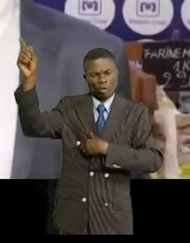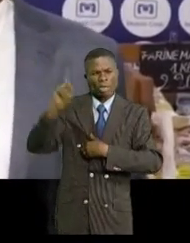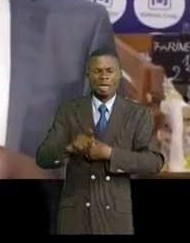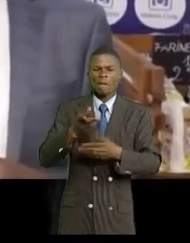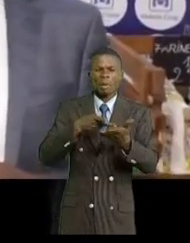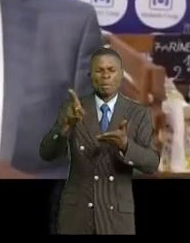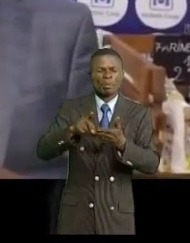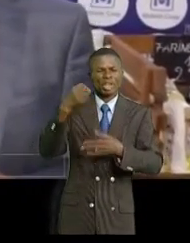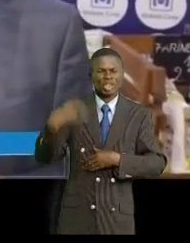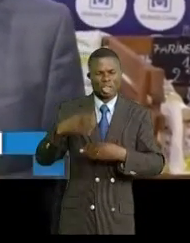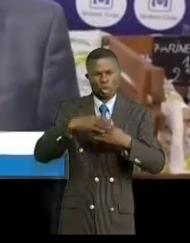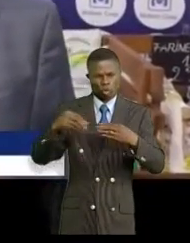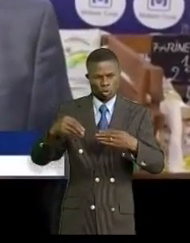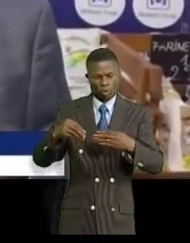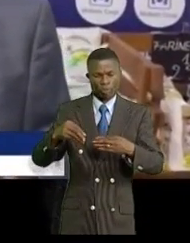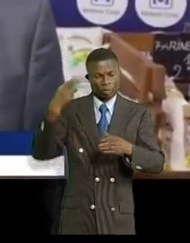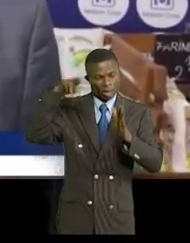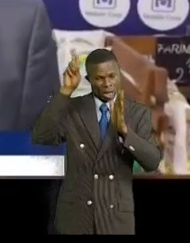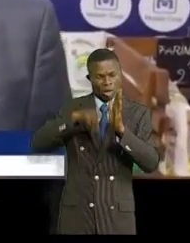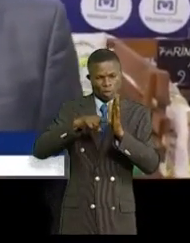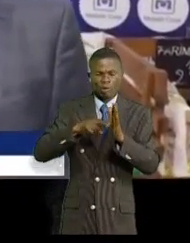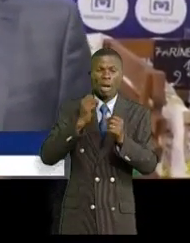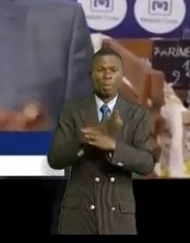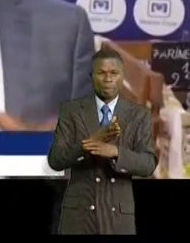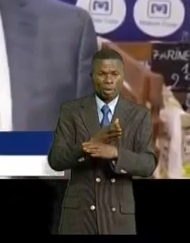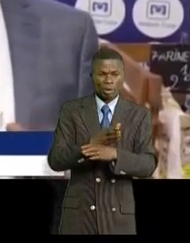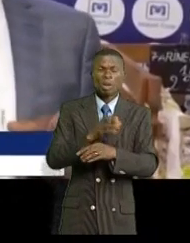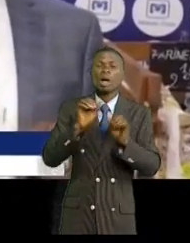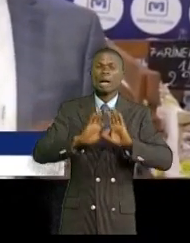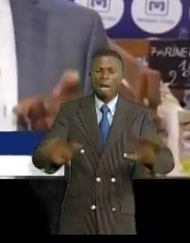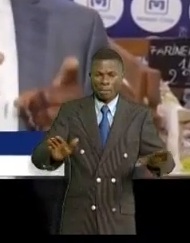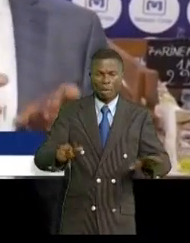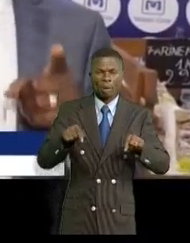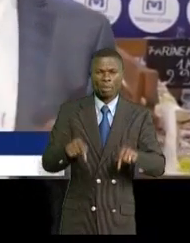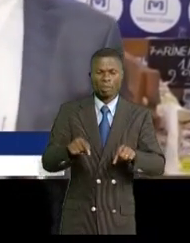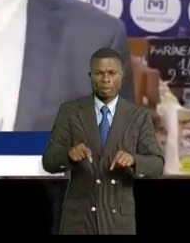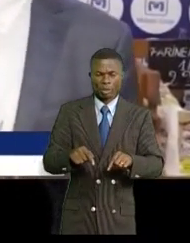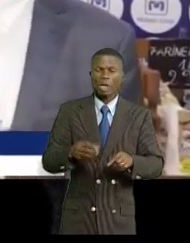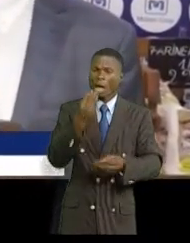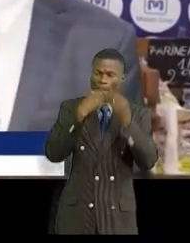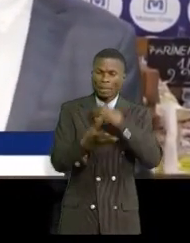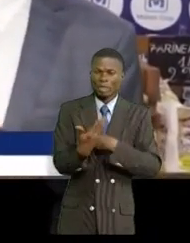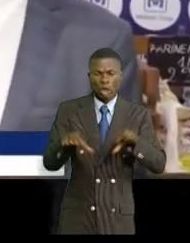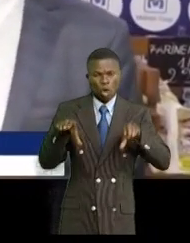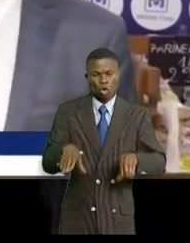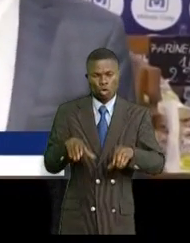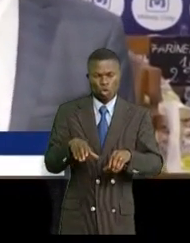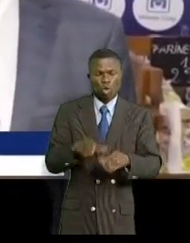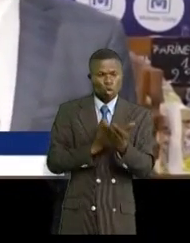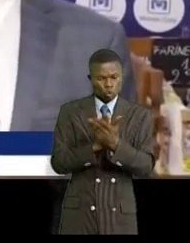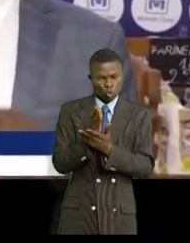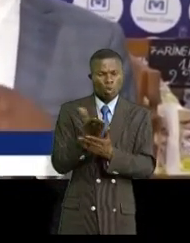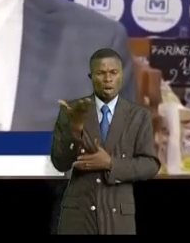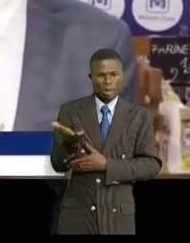devises. Au niveau du gouvernement, lorsque nous serons rassurés que nous pouvons avoir des produits congolais qui respectent les normes,